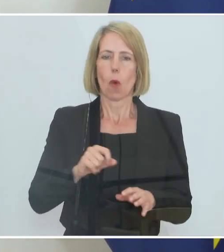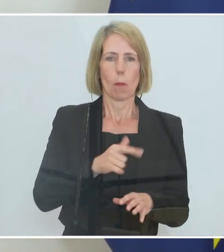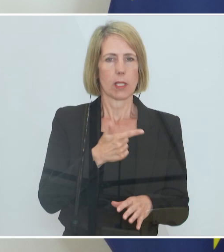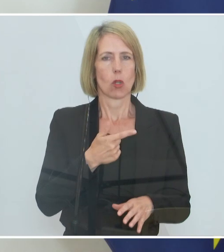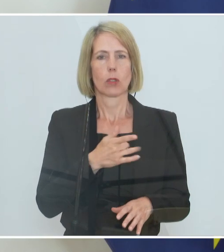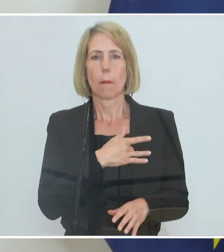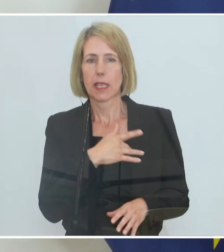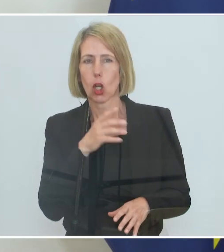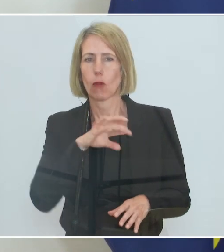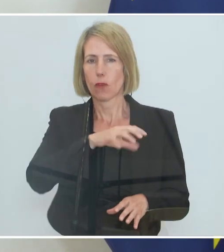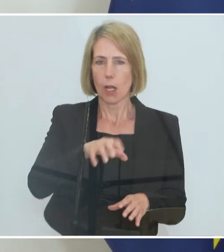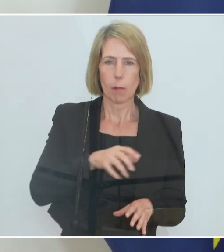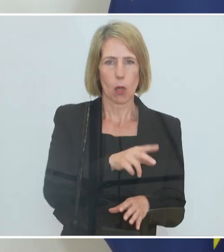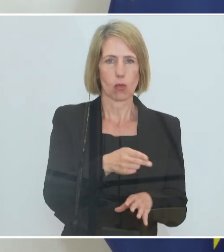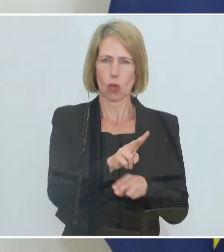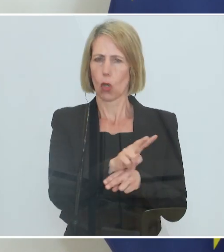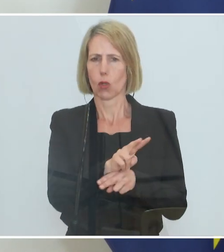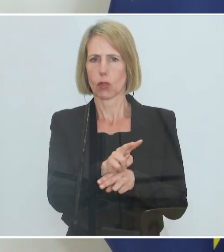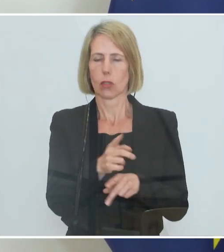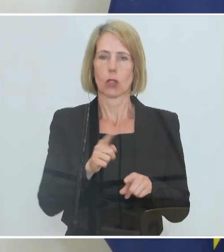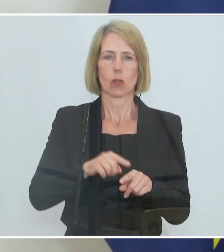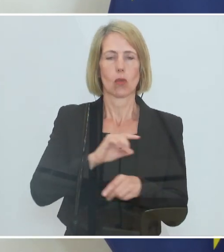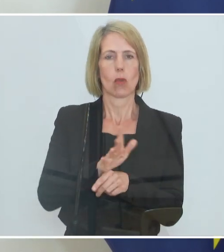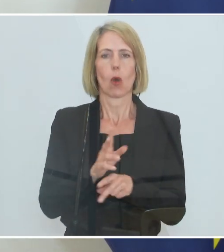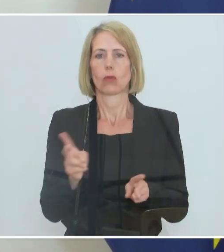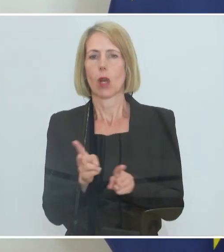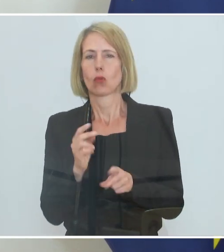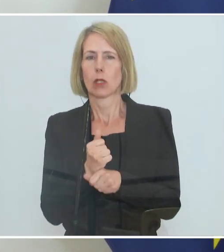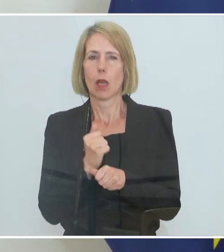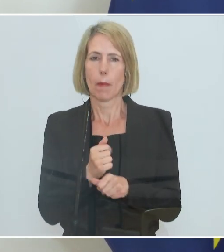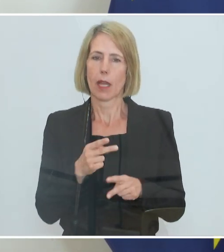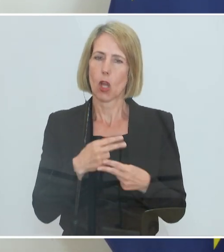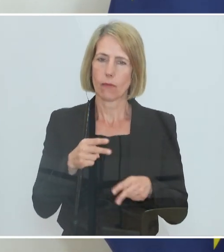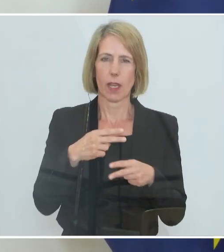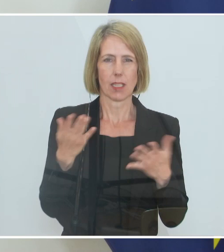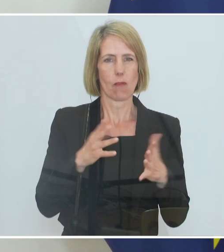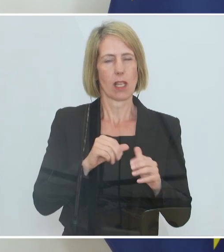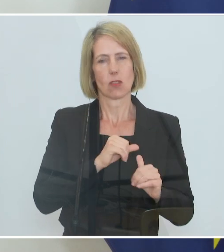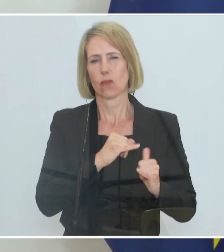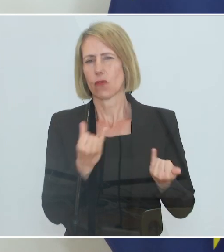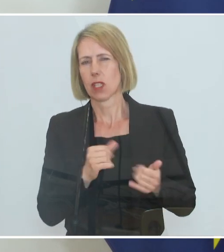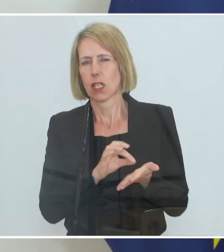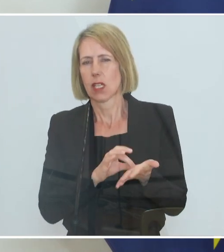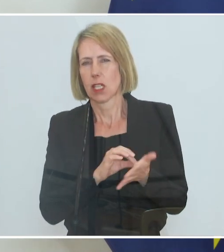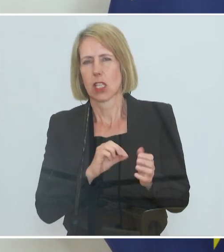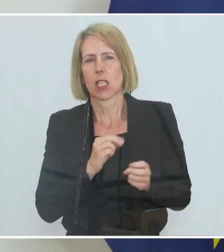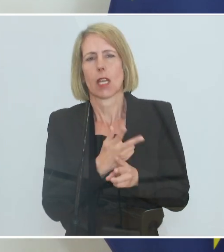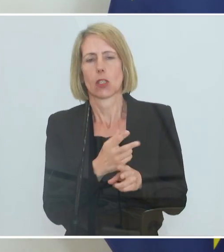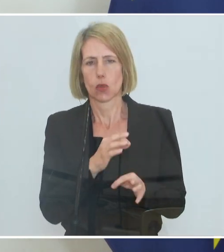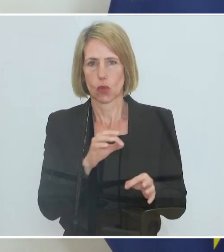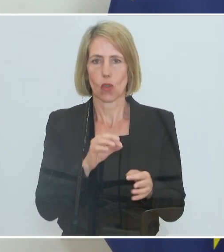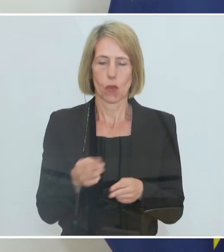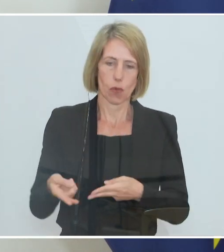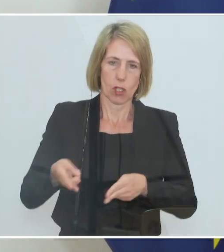lassen niemand zurück. Und damit ist auch die Corona-Kurzarbeit weiterhin das Herzstück, auch für die Comeback-Phase,